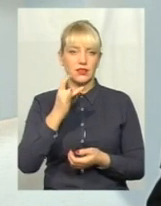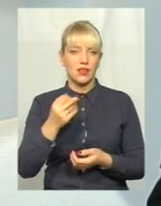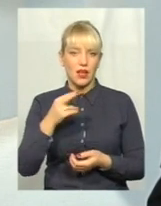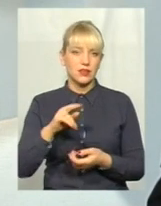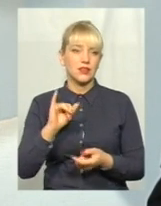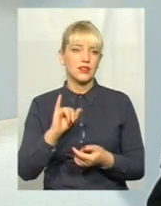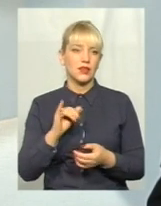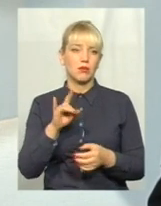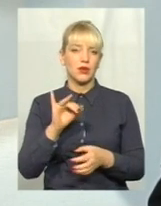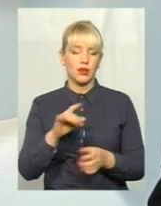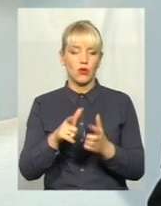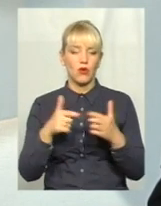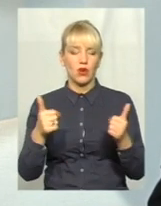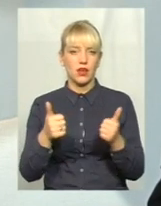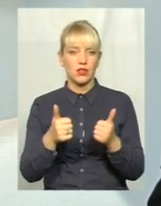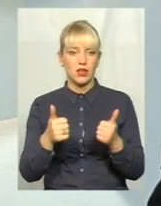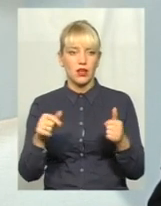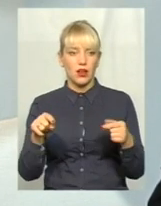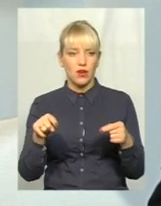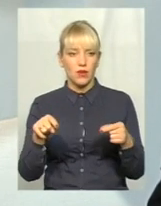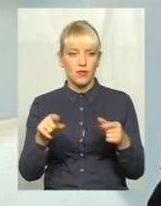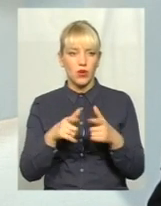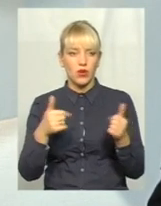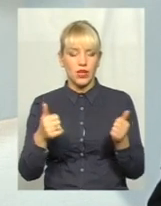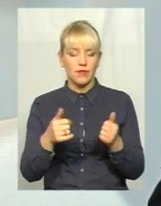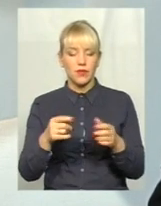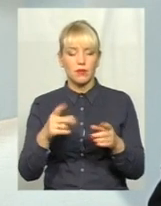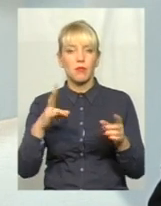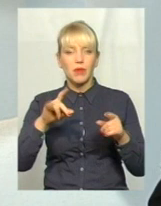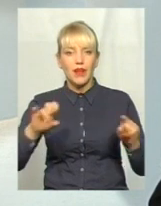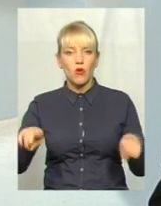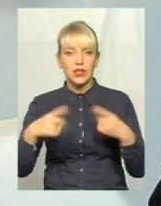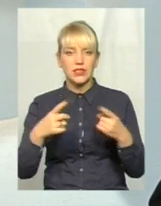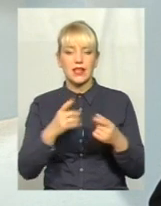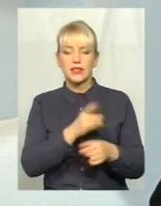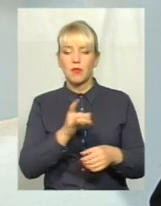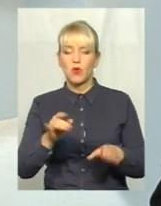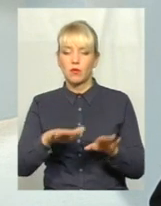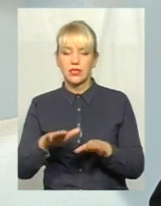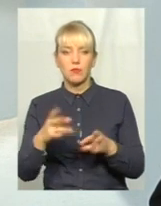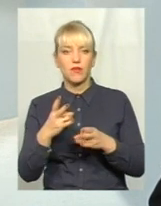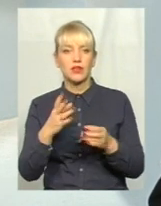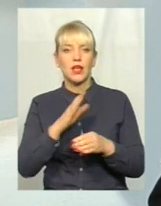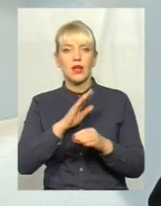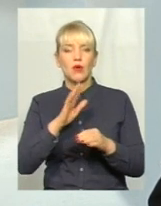організації паркувальних місць має бути не менше, ніж 10%